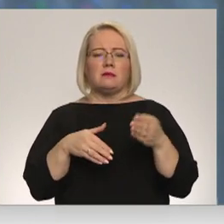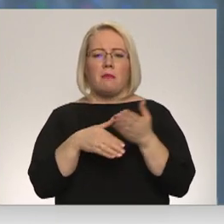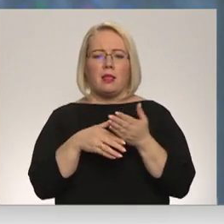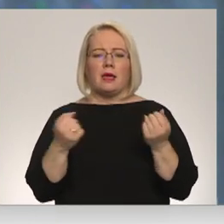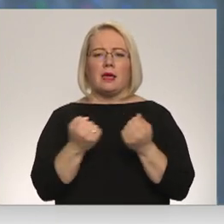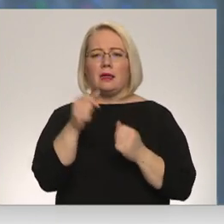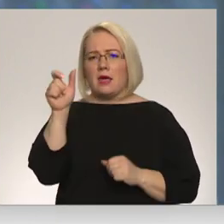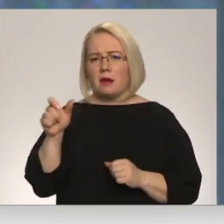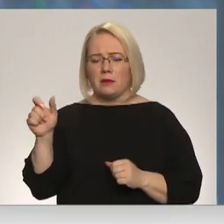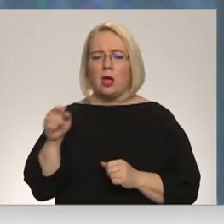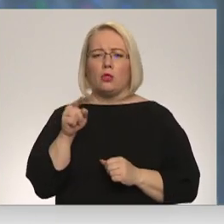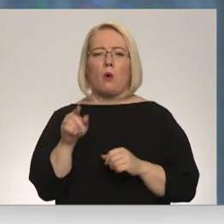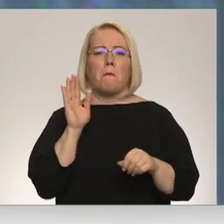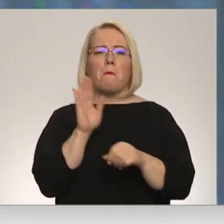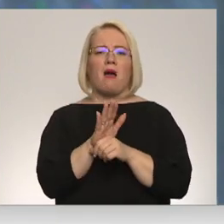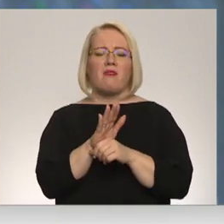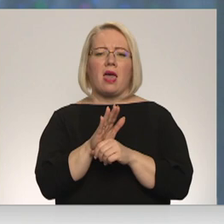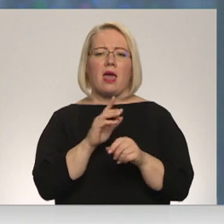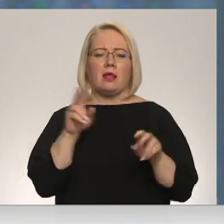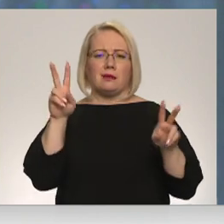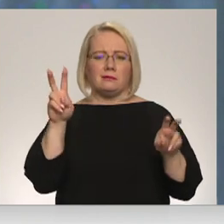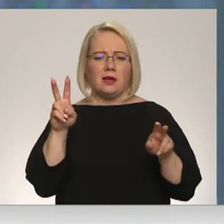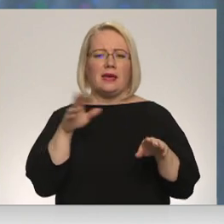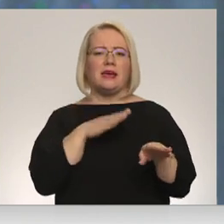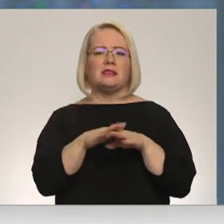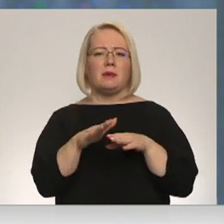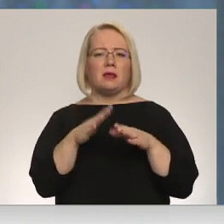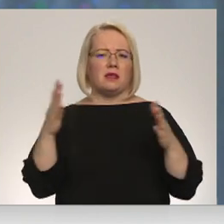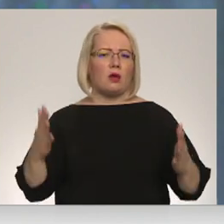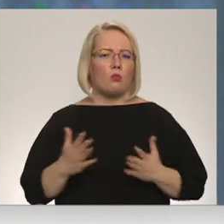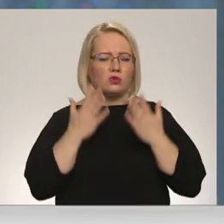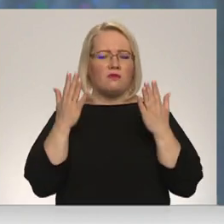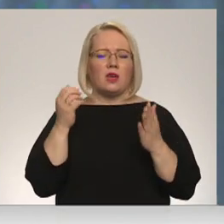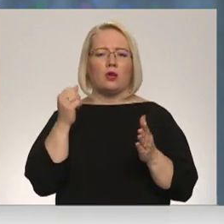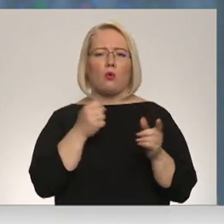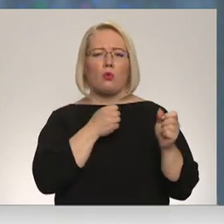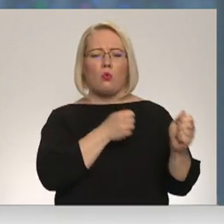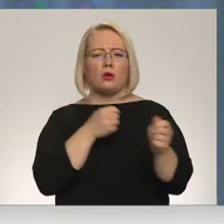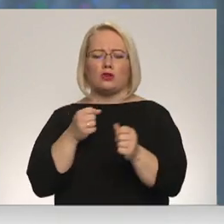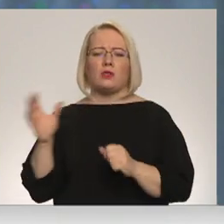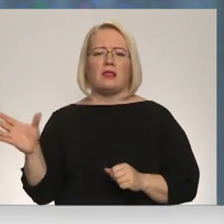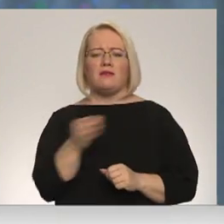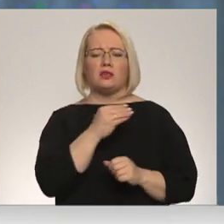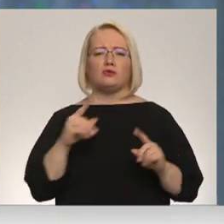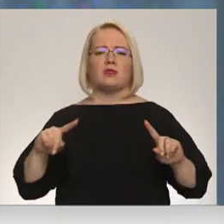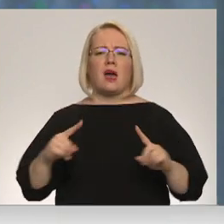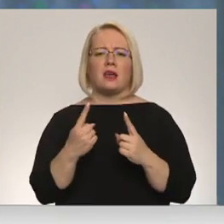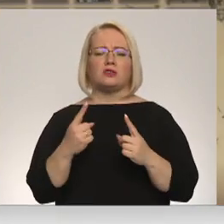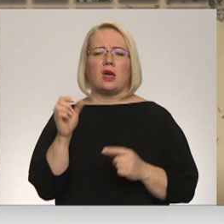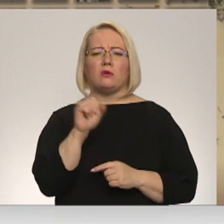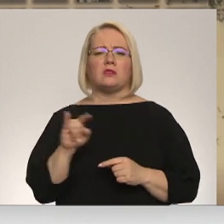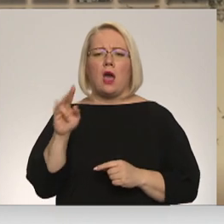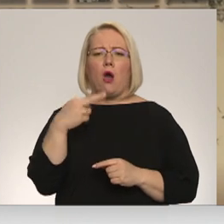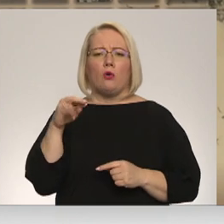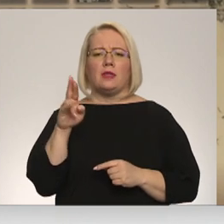šo pavēlu izpildīja pēdiņās ar uzviju, nošaujot pilnīgi visus arestēto saudiņu iedzīvotājus.